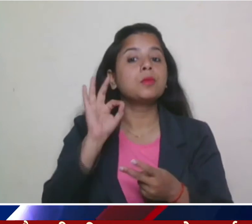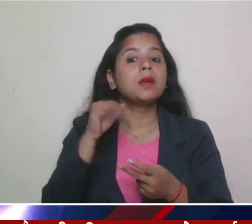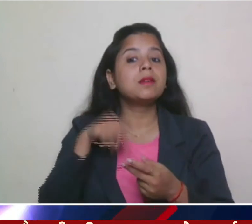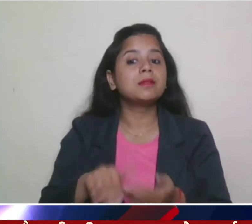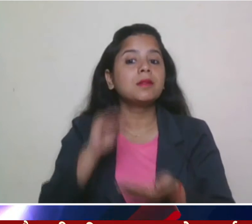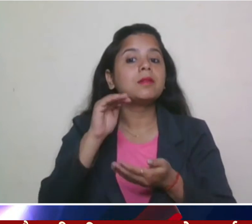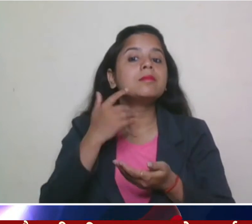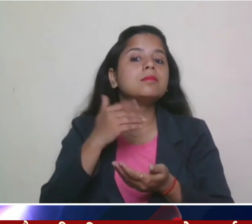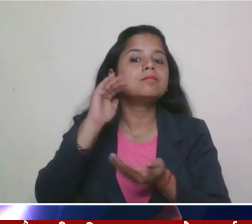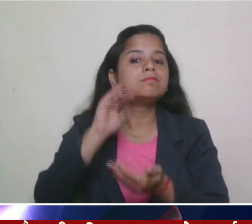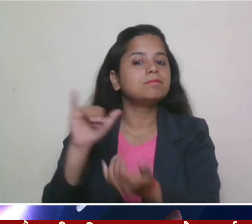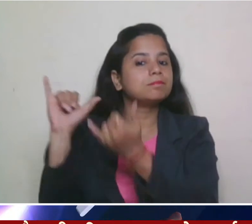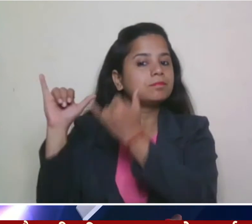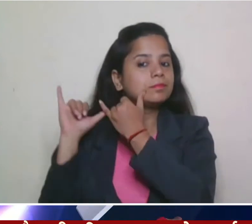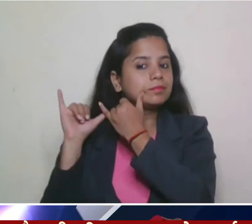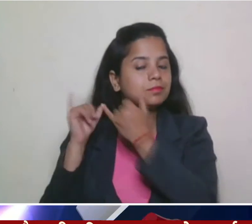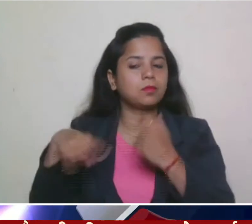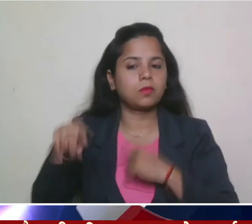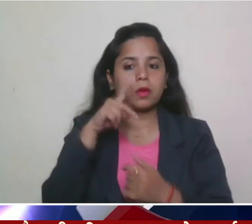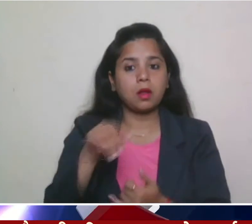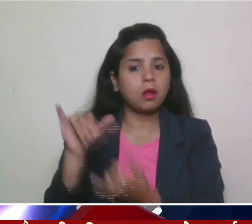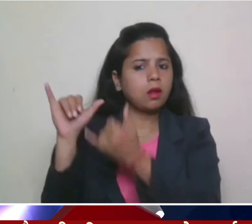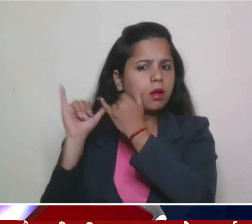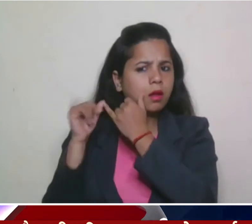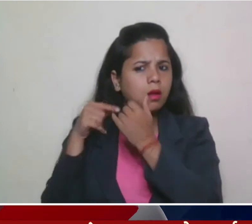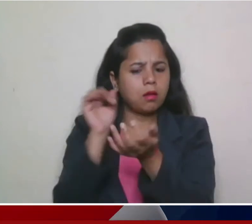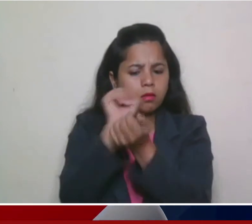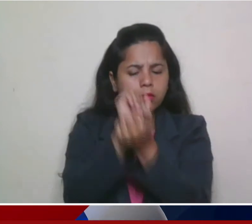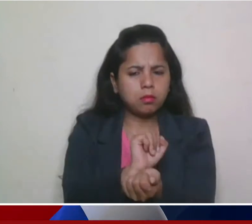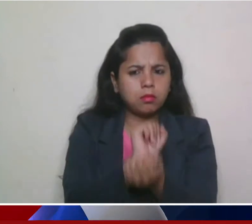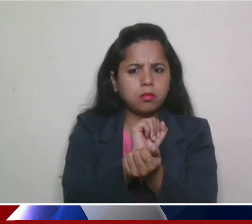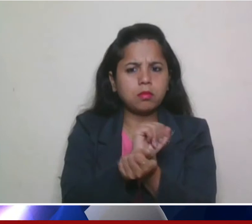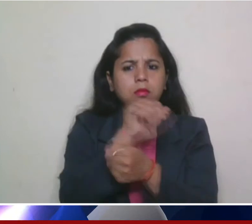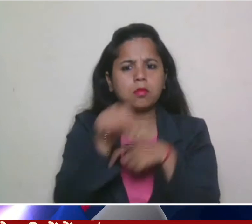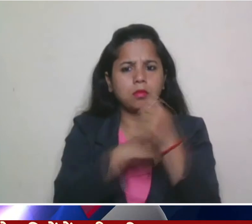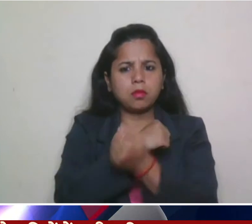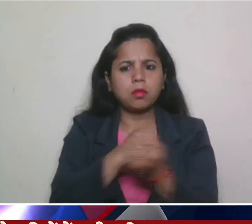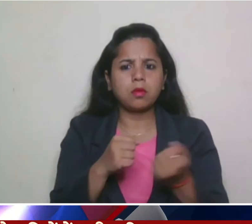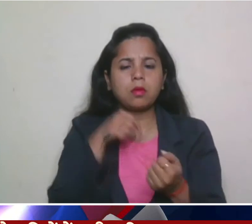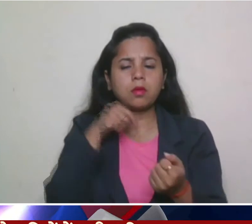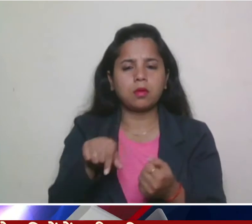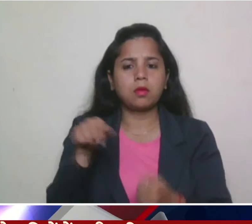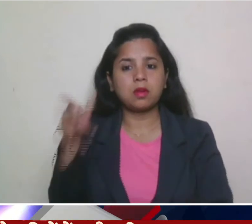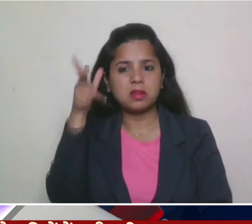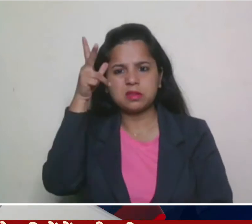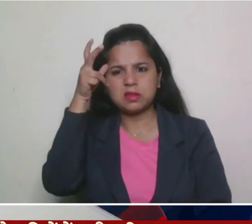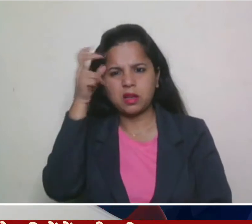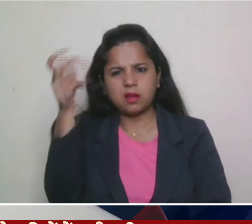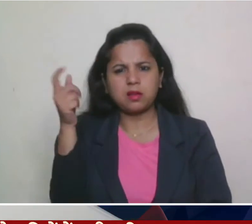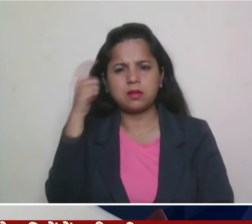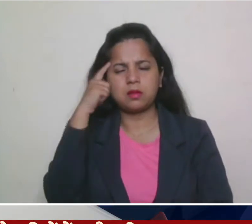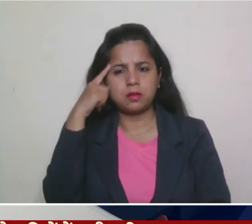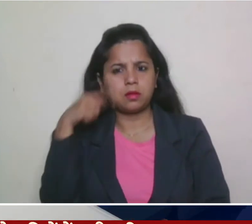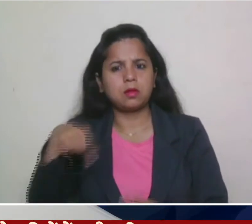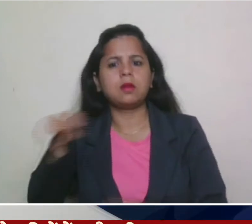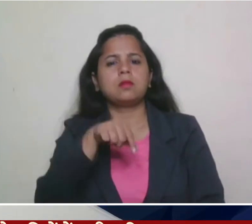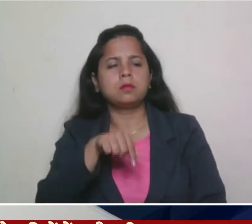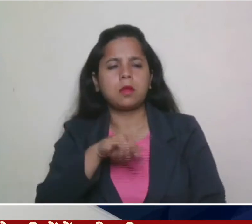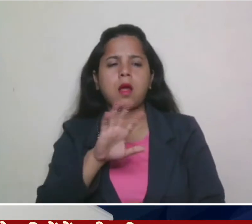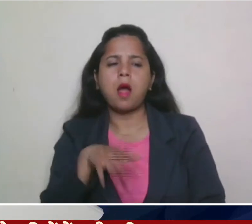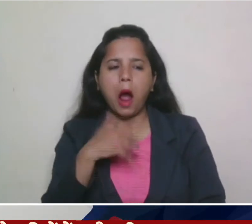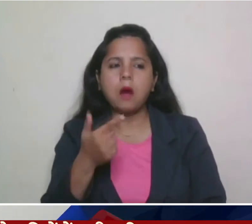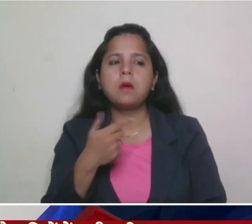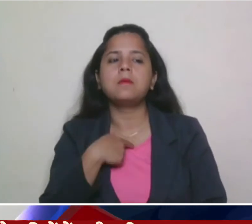में आज आपको देखने को मिलेगा कि कृष्ण को बंधा पाकर मायावी राक्षस संकटा सुर ने बनाया है प्रहार करने का मन